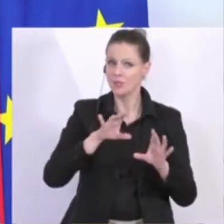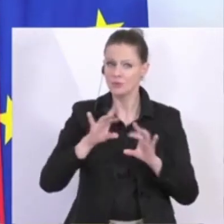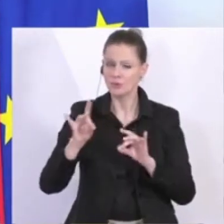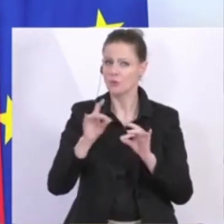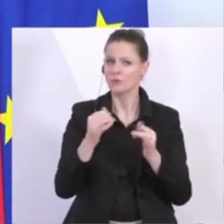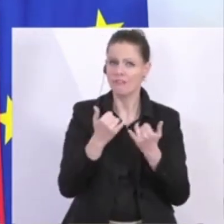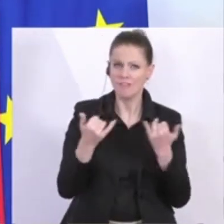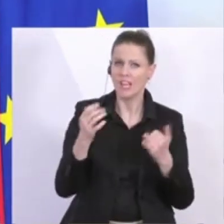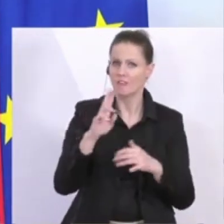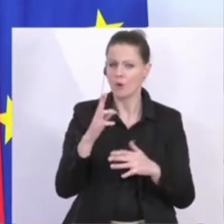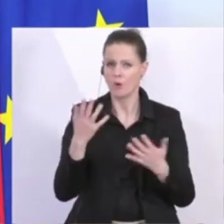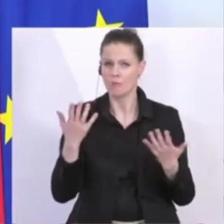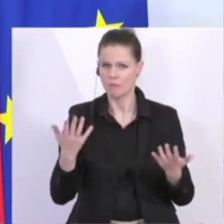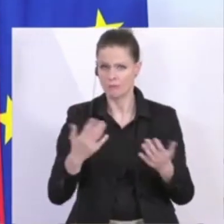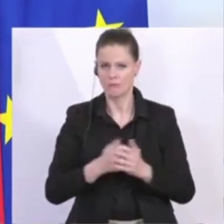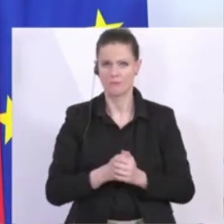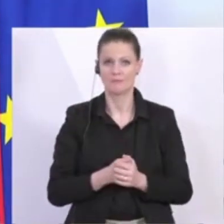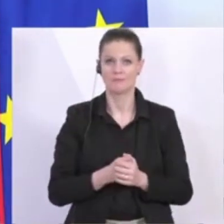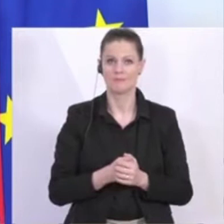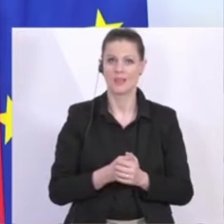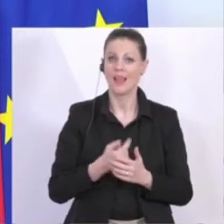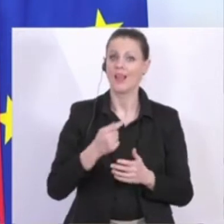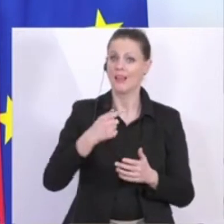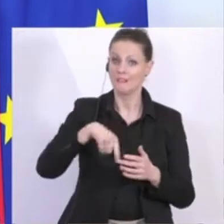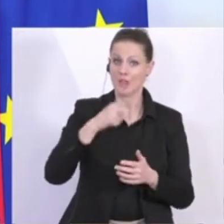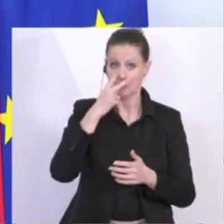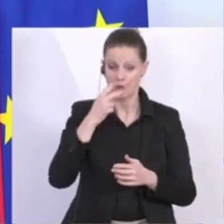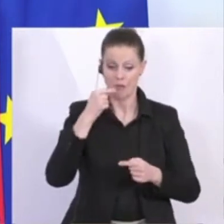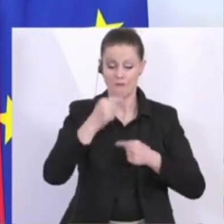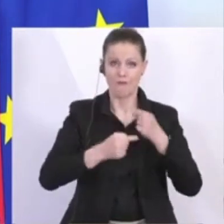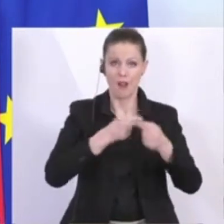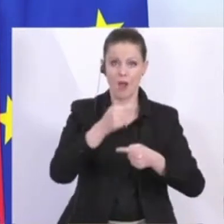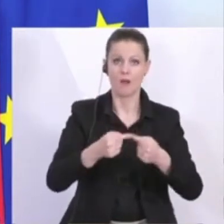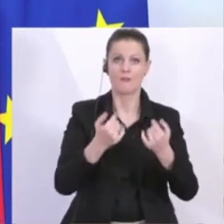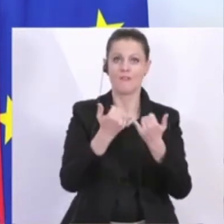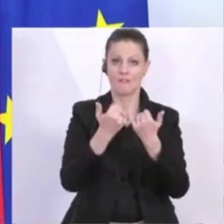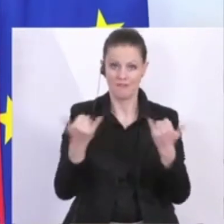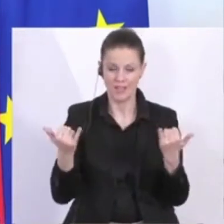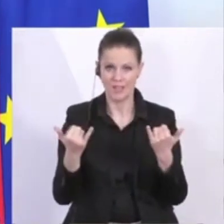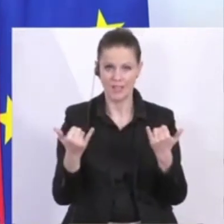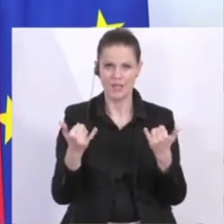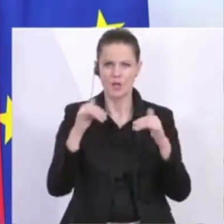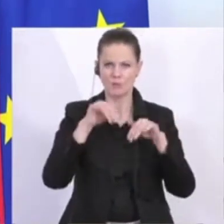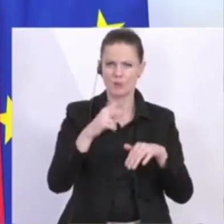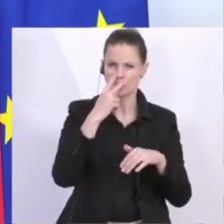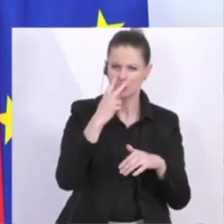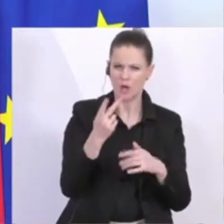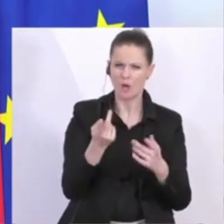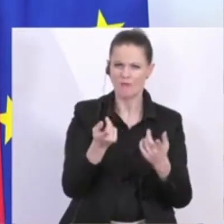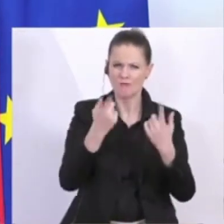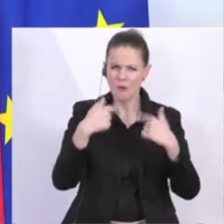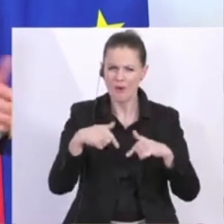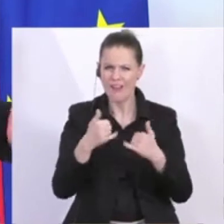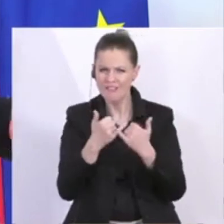vor ist es so, dass wir die entsprechenden Verläufe anschauen. Wir werden jetzt Indikatoren nehmen, auf die man sich stärker verlassen kann. Das wurde schon